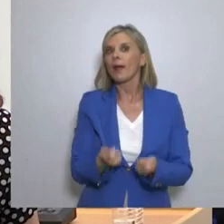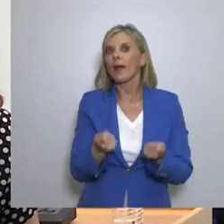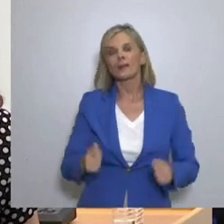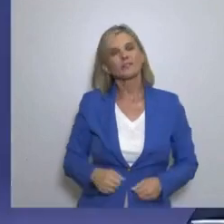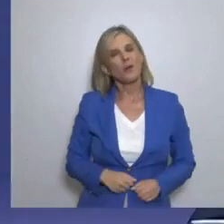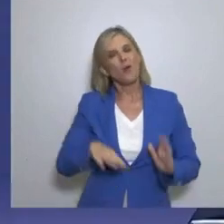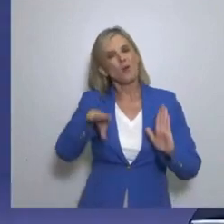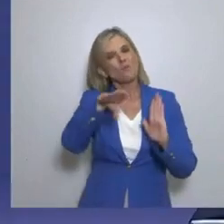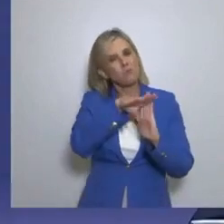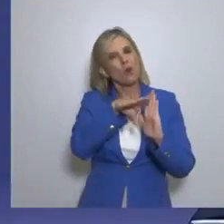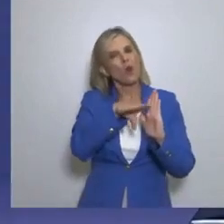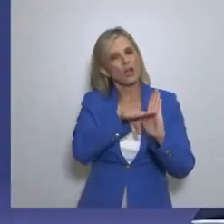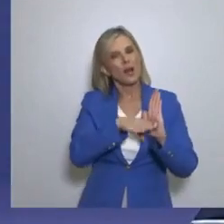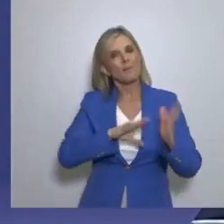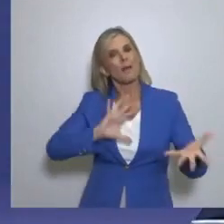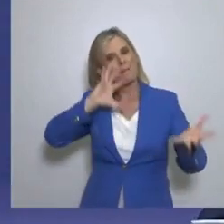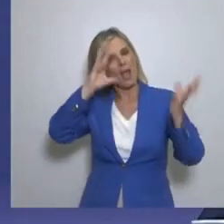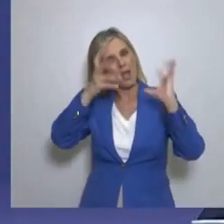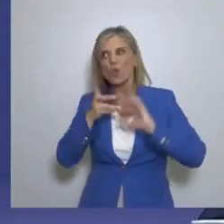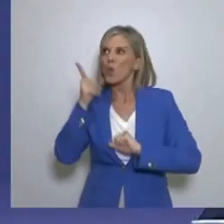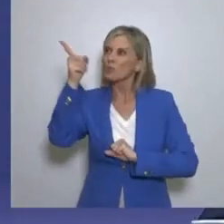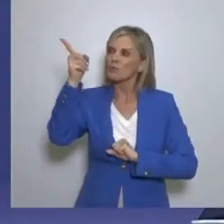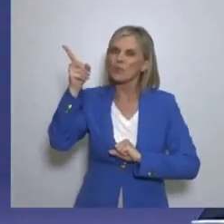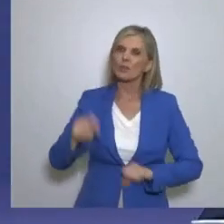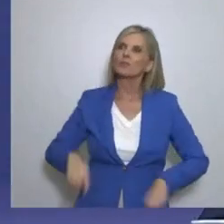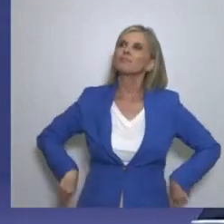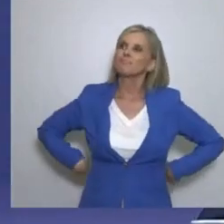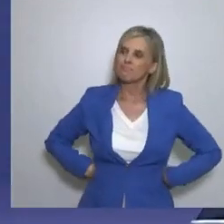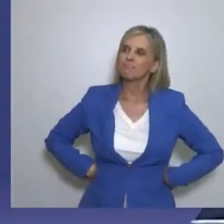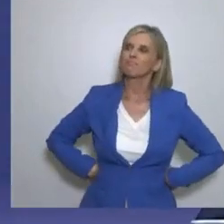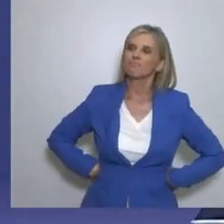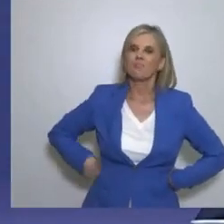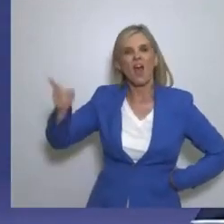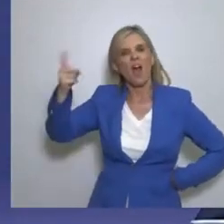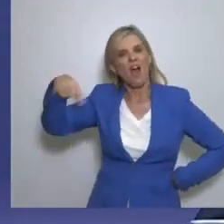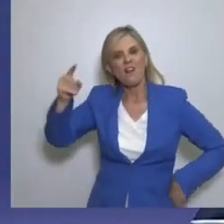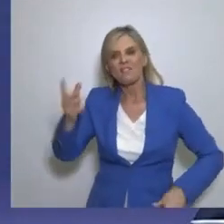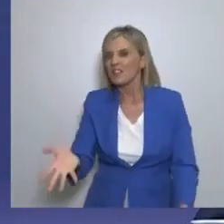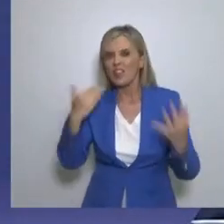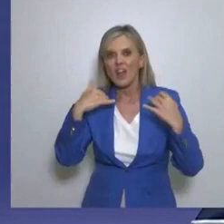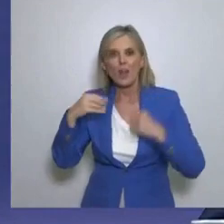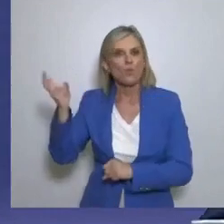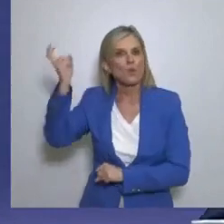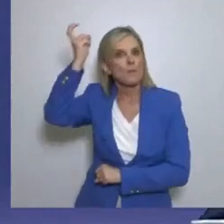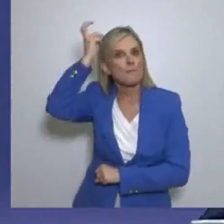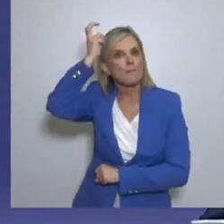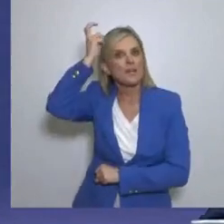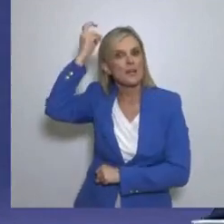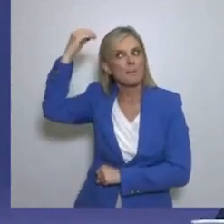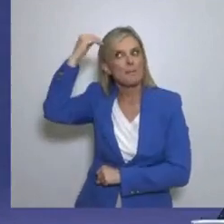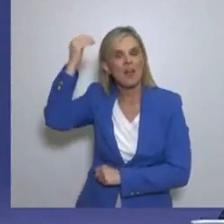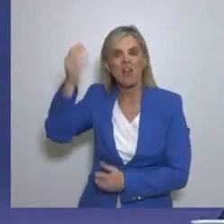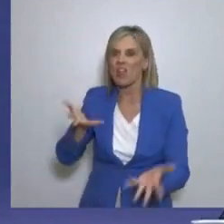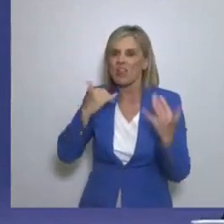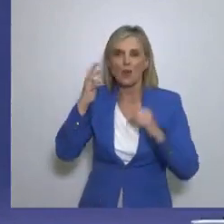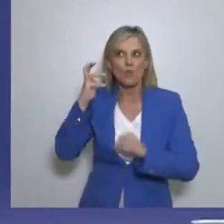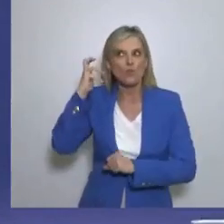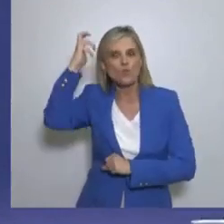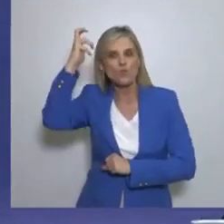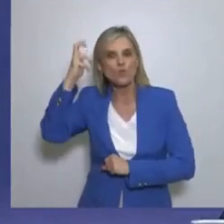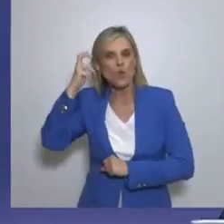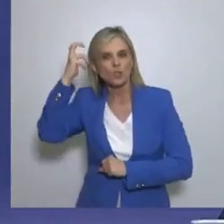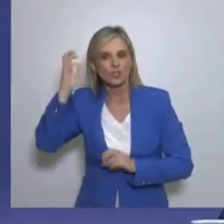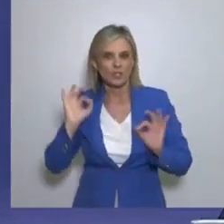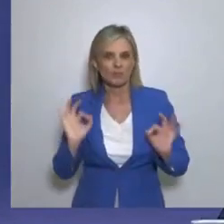Αγέντες έχουν αυτοί που δεν έχουνε μνήμη Δεν έχουνε μνήμη γιατί δεν έχουνε γνώσεις γιατί στη μνήμη είναι